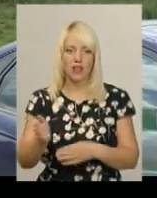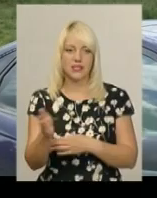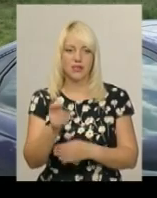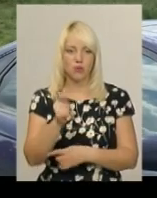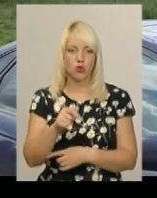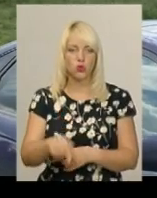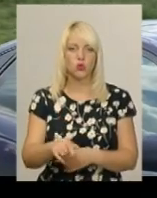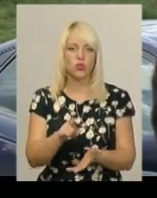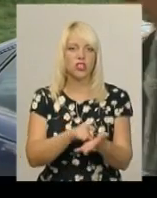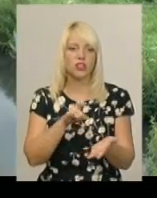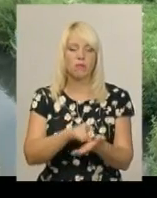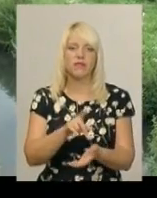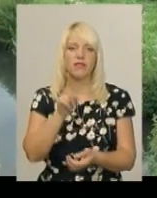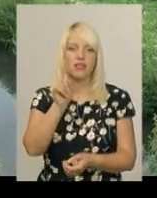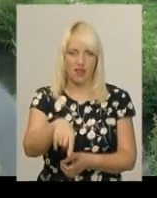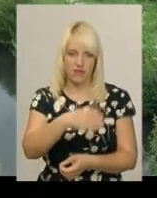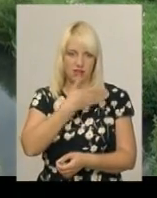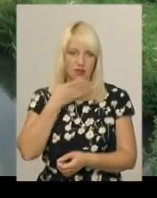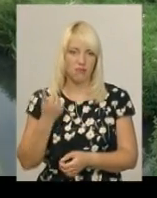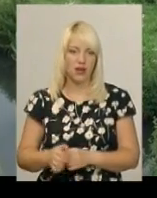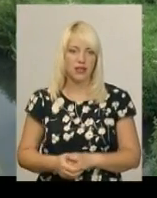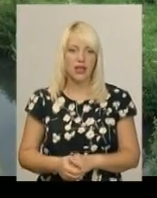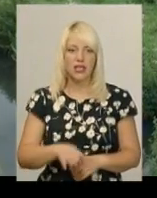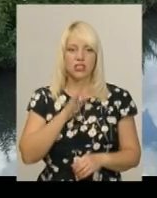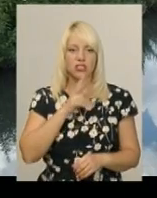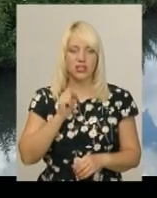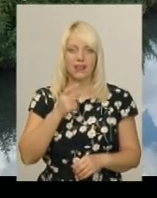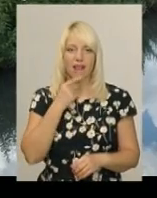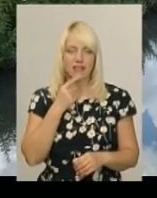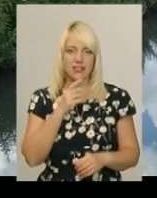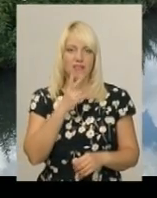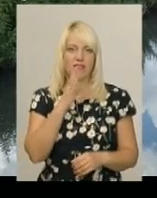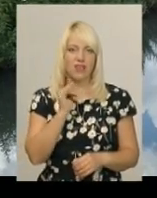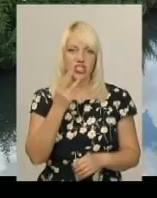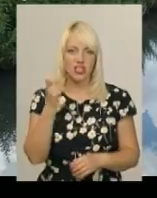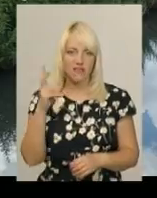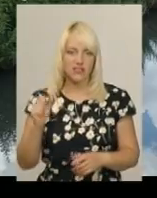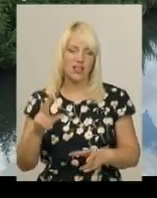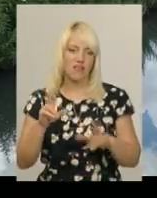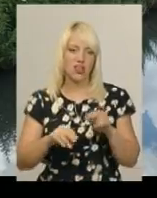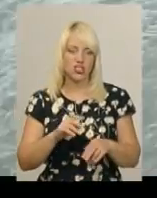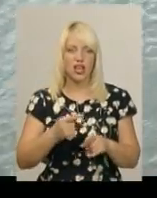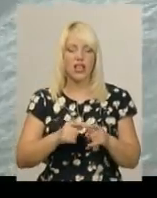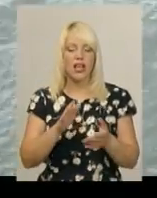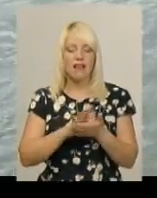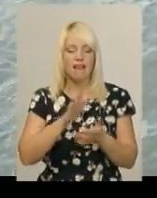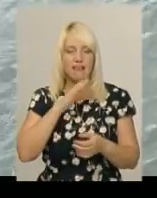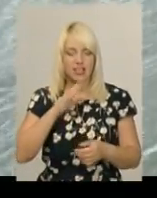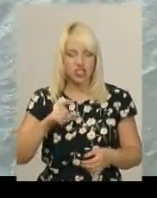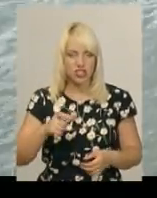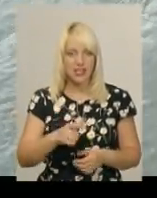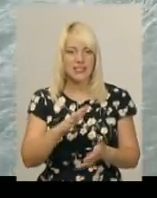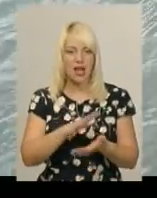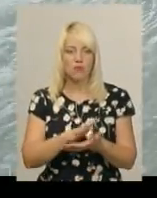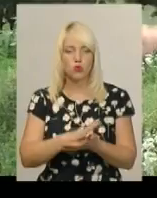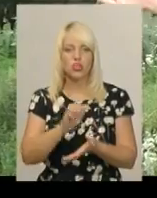запівною немає. Жителька Красилова Наталія Вишневська вважає, річка забруднюється через несправність очисних споруд, бо не відбувається